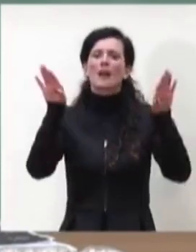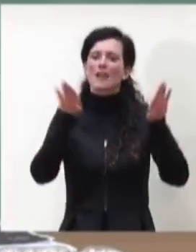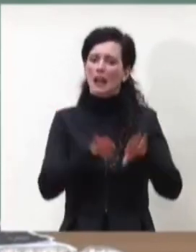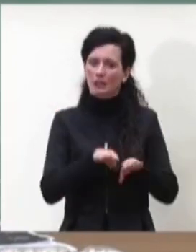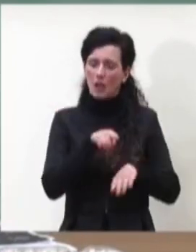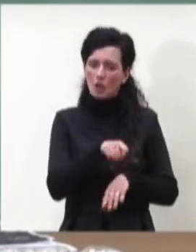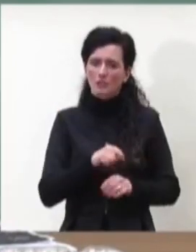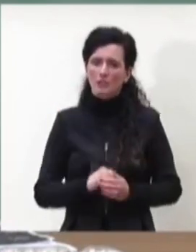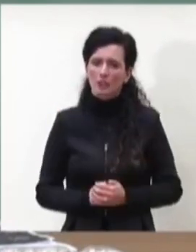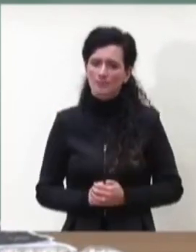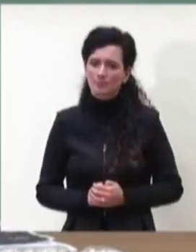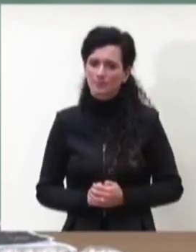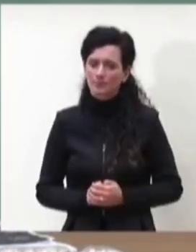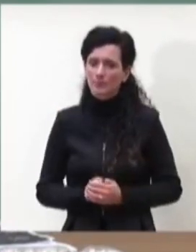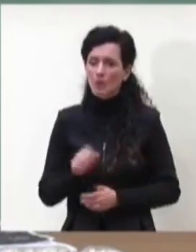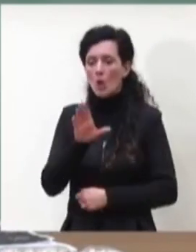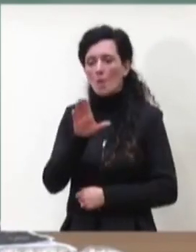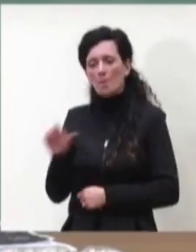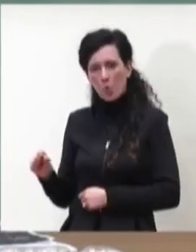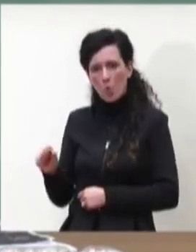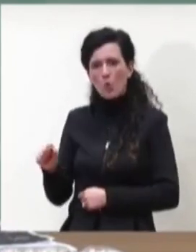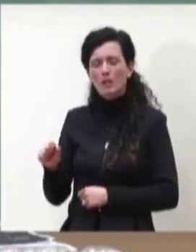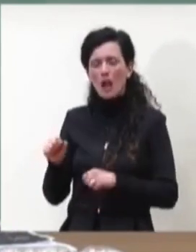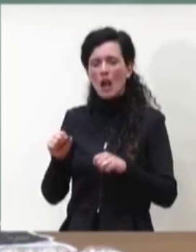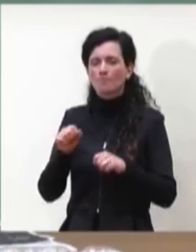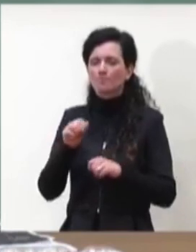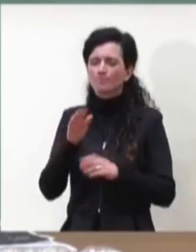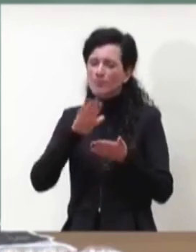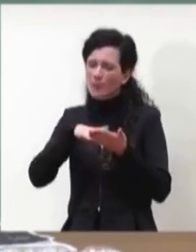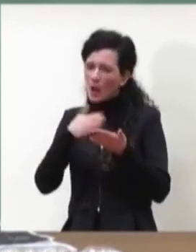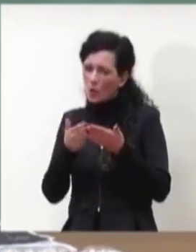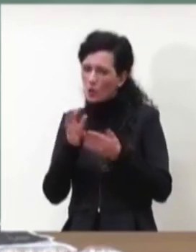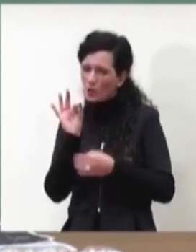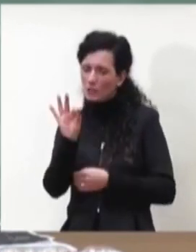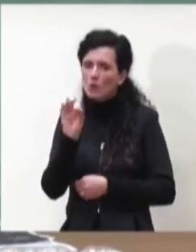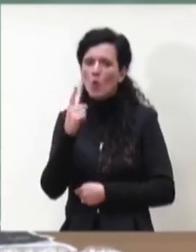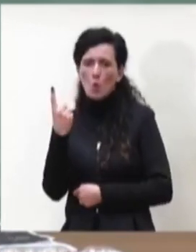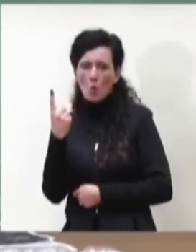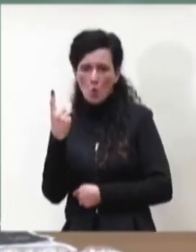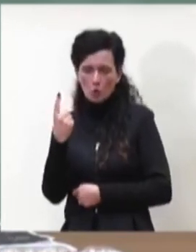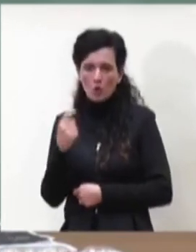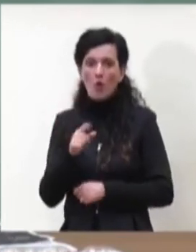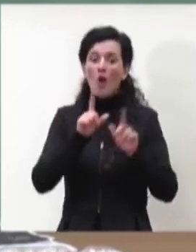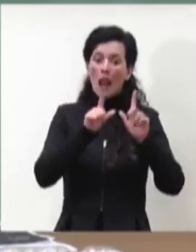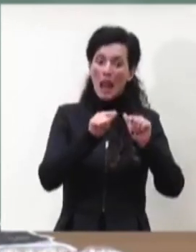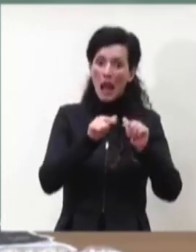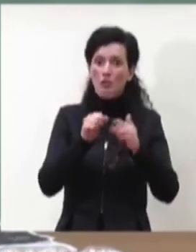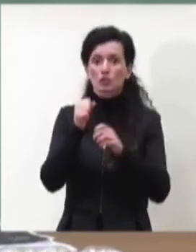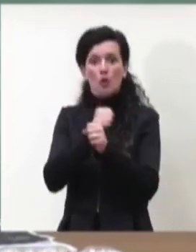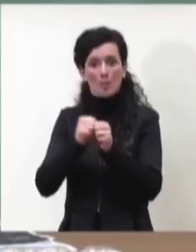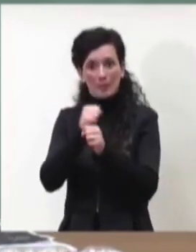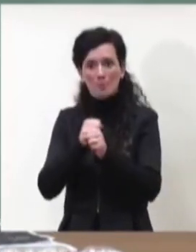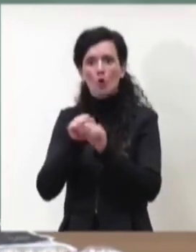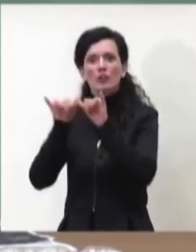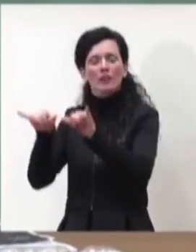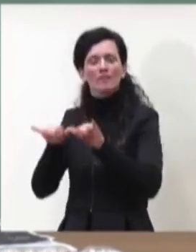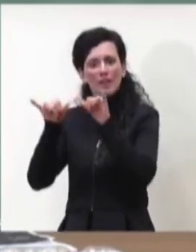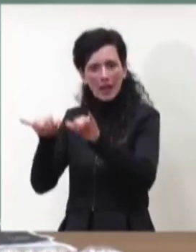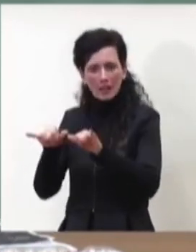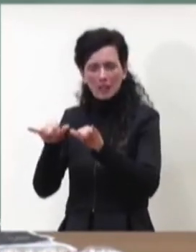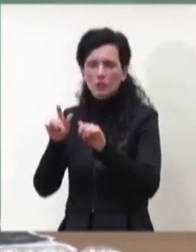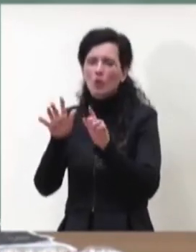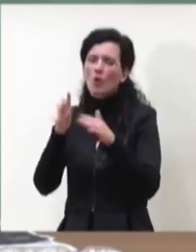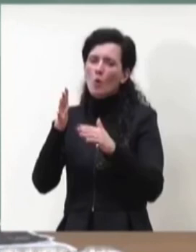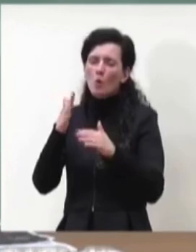la Puglia ha un valore uguale a 1 e poi ci sono alcune regioni come il Lazio, il Piemonte e il Veneto che lo